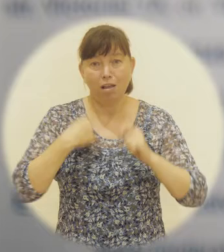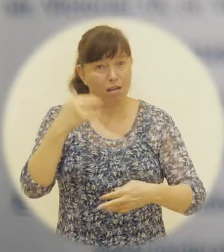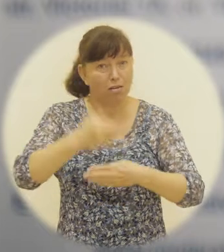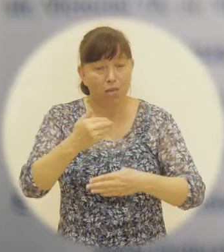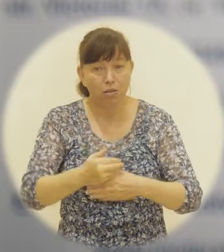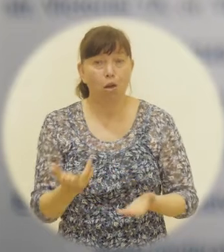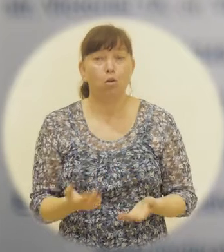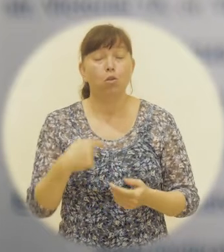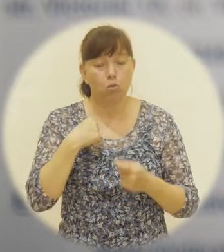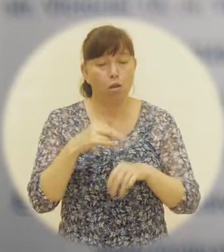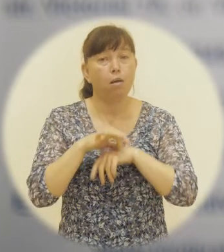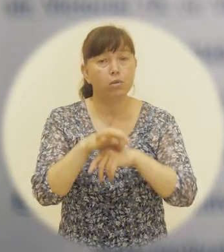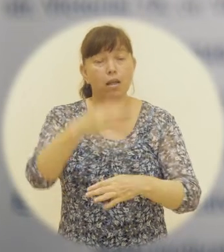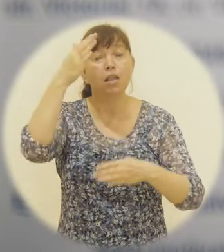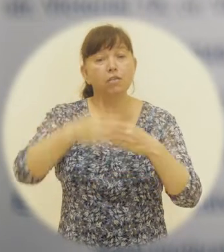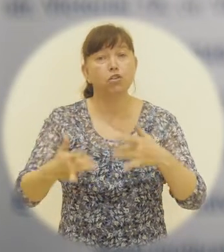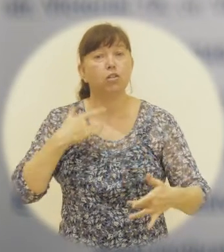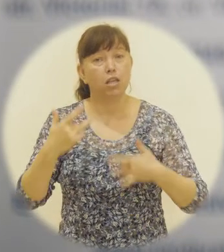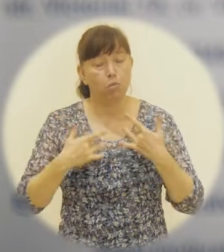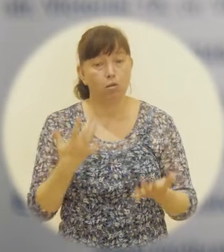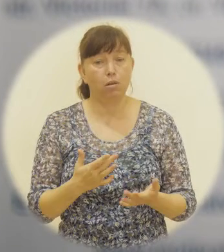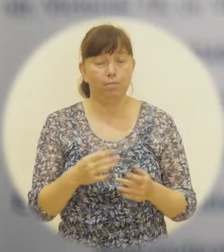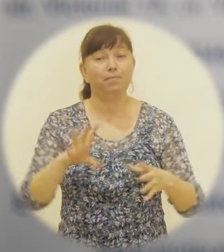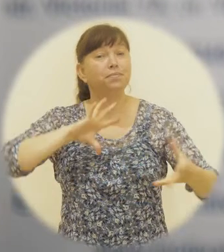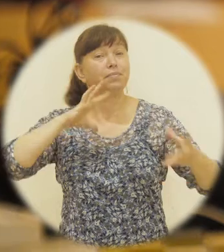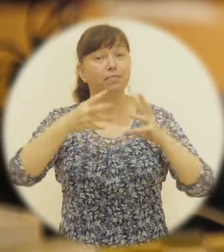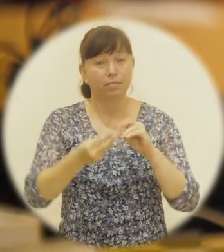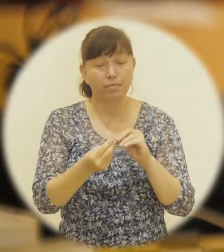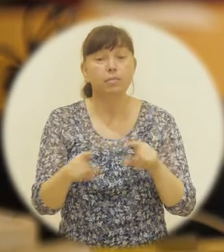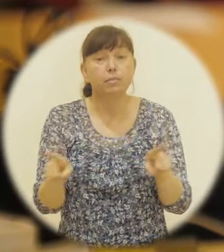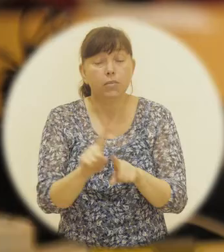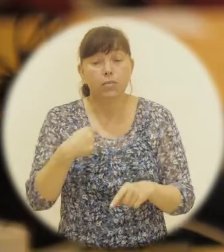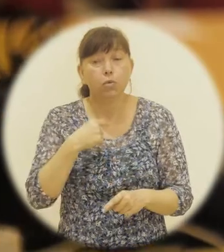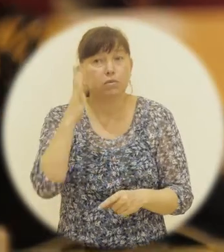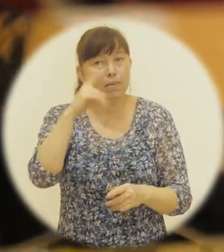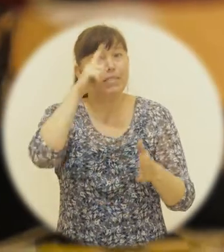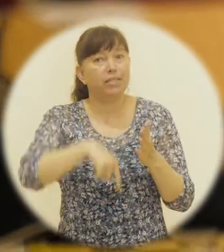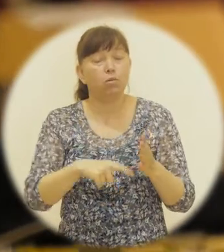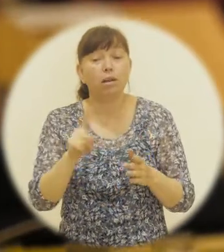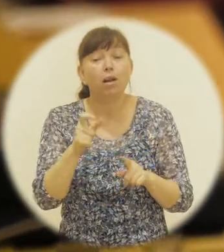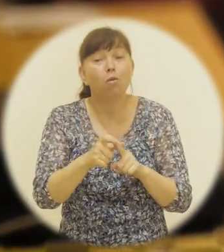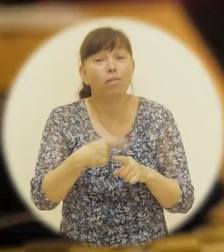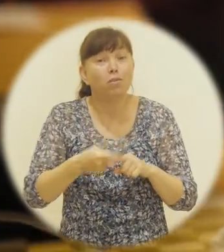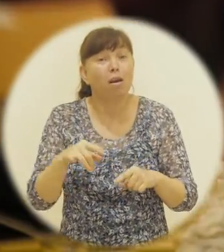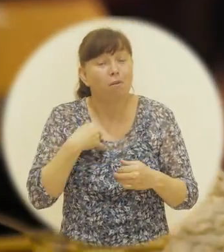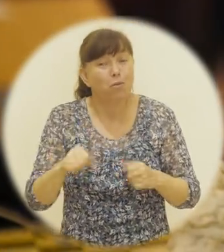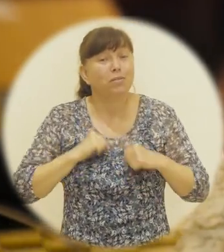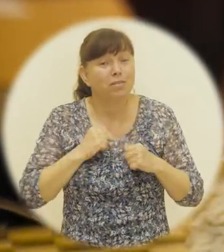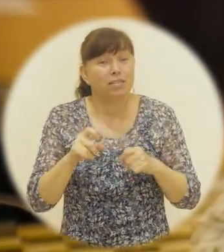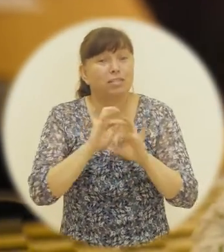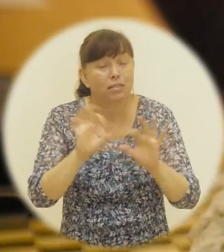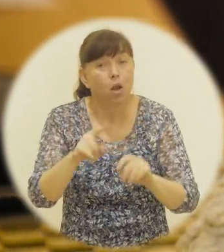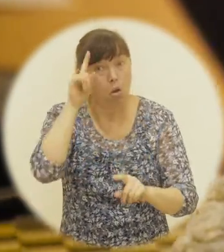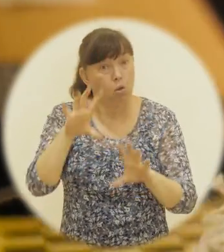corect, noi am organizat la sfârșit de spectacol o debrifare, astfel ca noi să fim siguri că mesajul pe care am vrut noi să-l transmitem